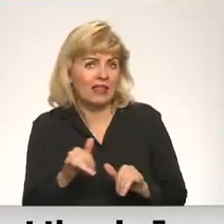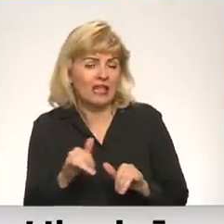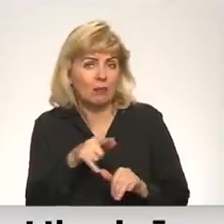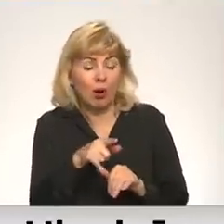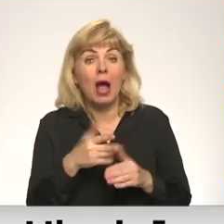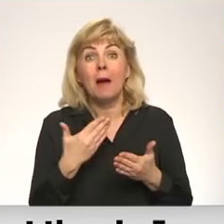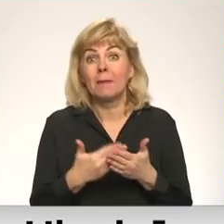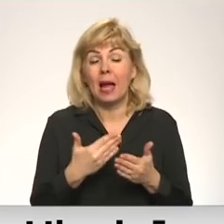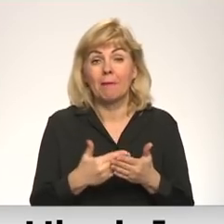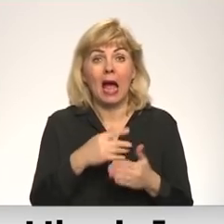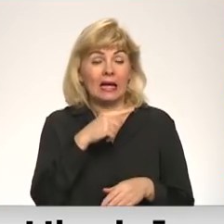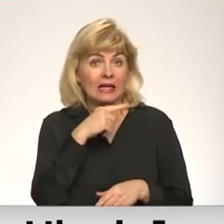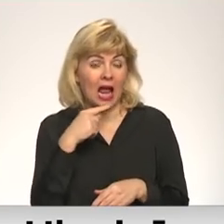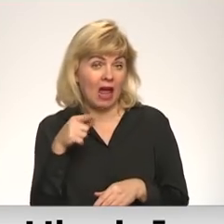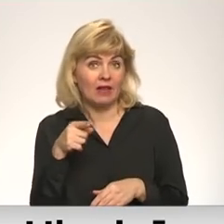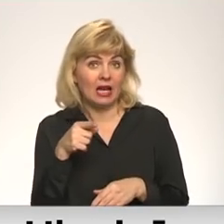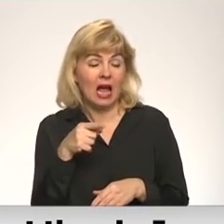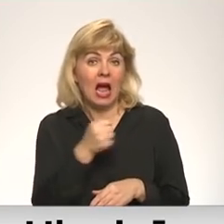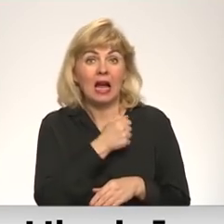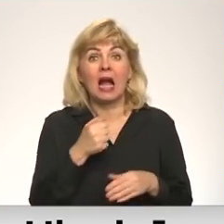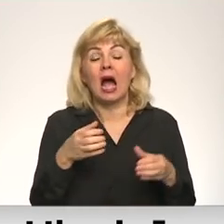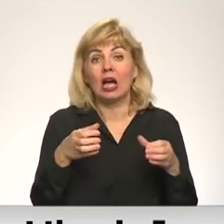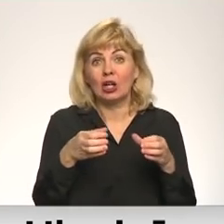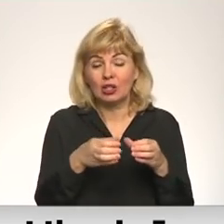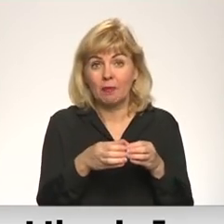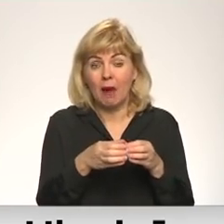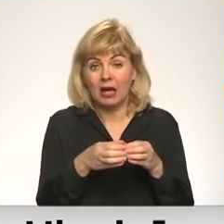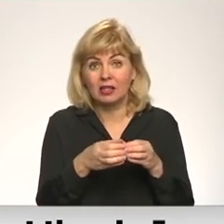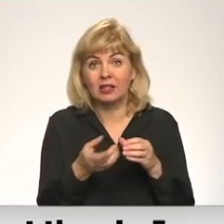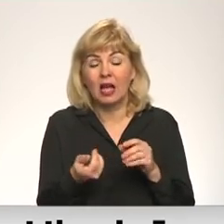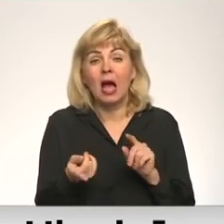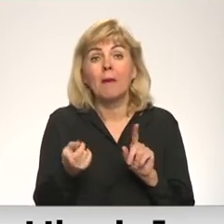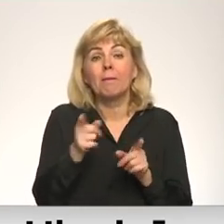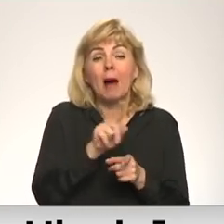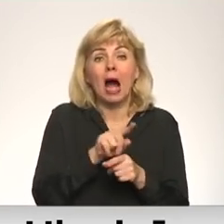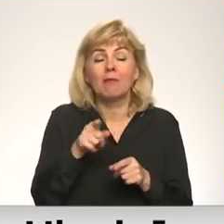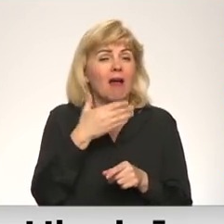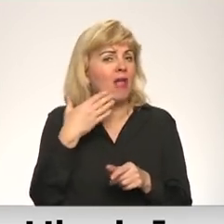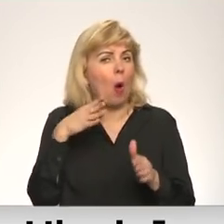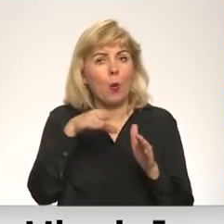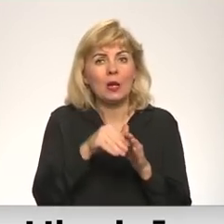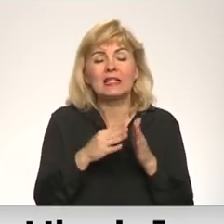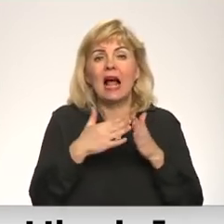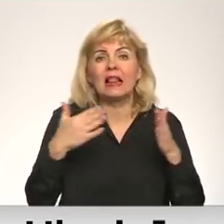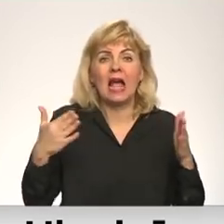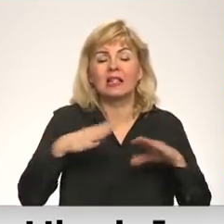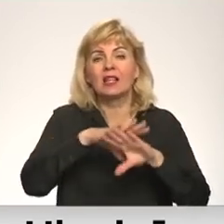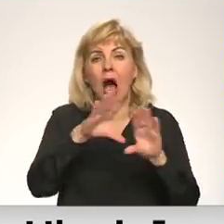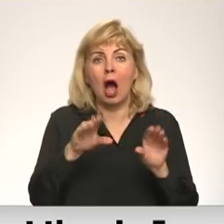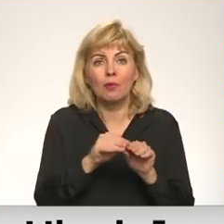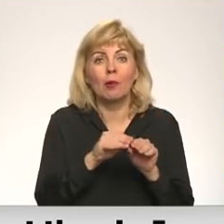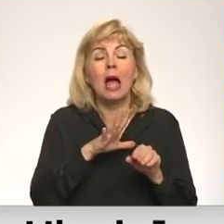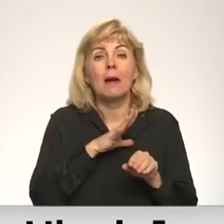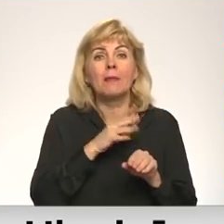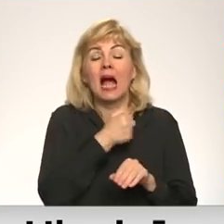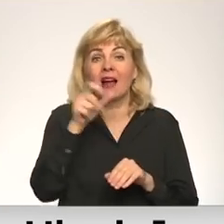pat, ja Krievijas karaspēku demotivē, atcerēsimies, ka šobrīd nav iesaistīts viss lielais apjoms, karavīru, kas tika